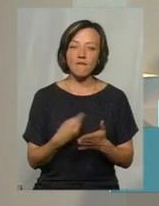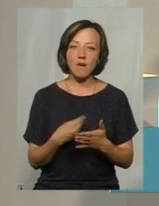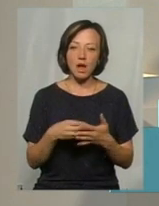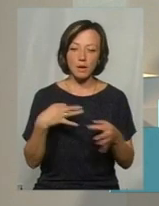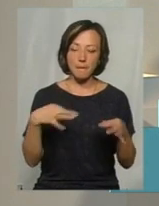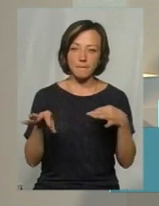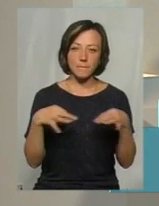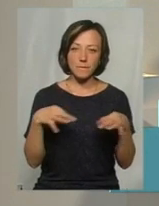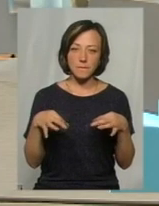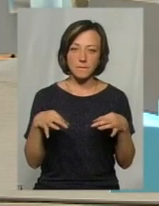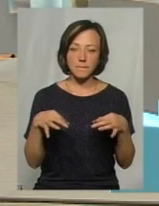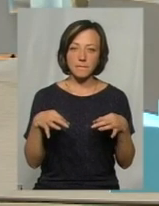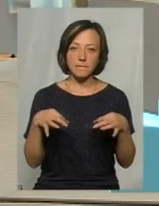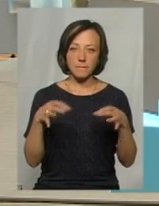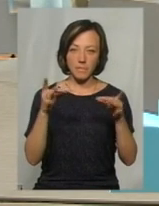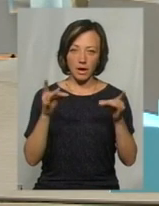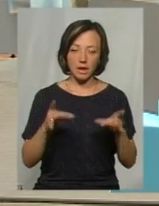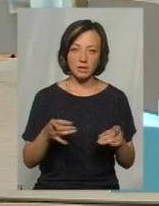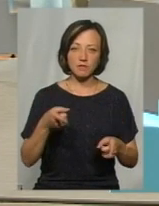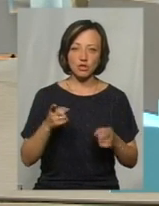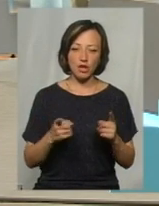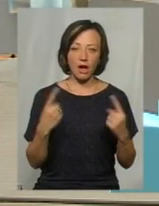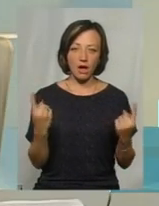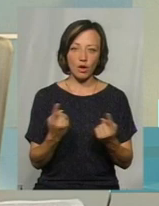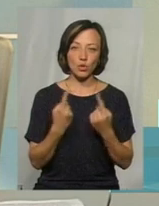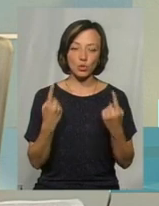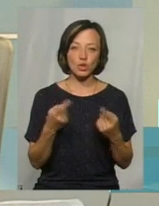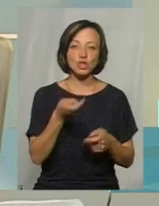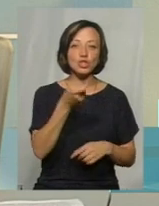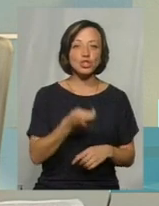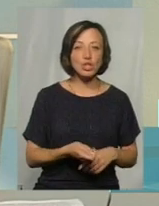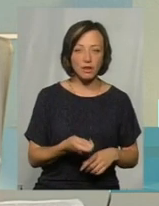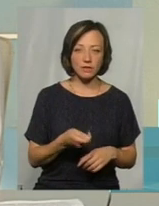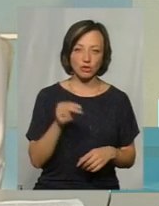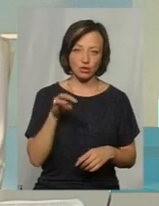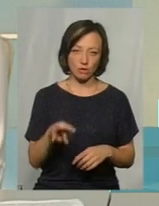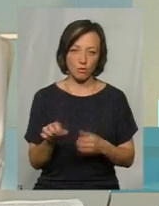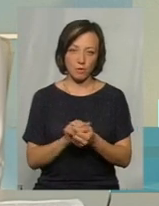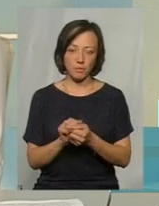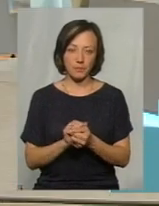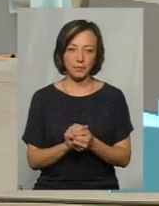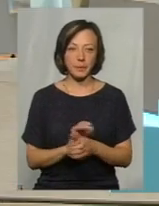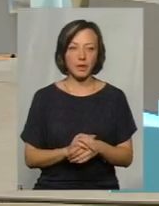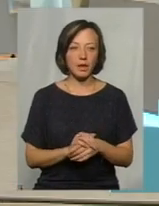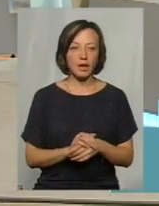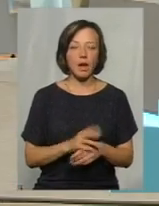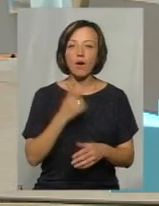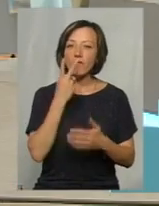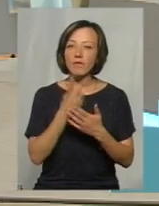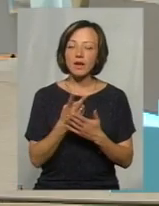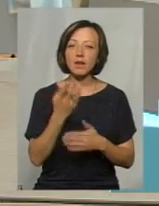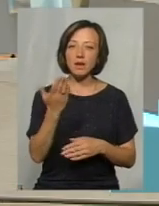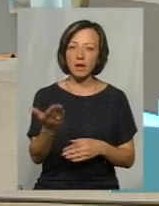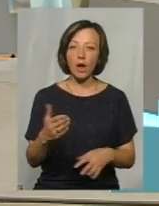пластику, звичайно, і поліетілену дешевше на сьогодні. А скажіть, розробляючи проєкт рішення,